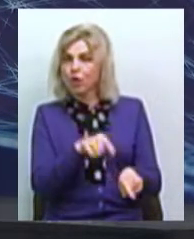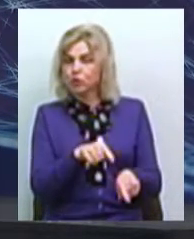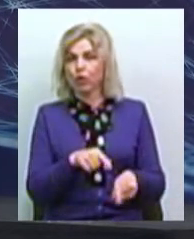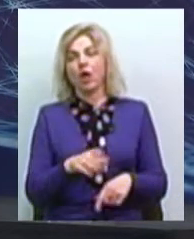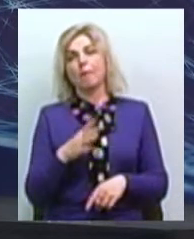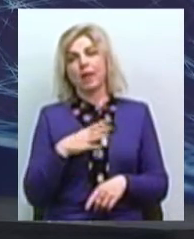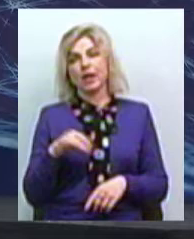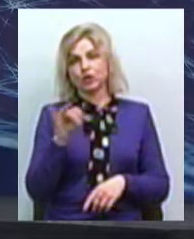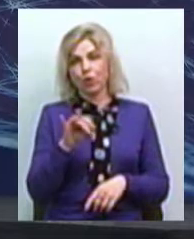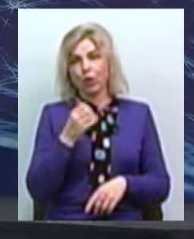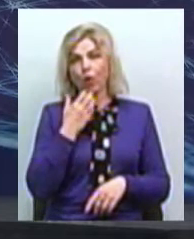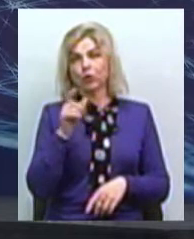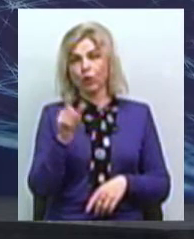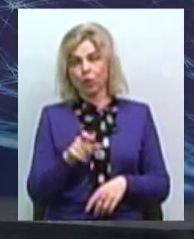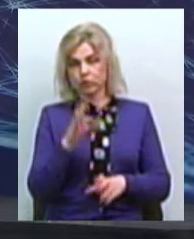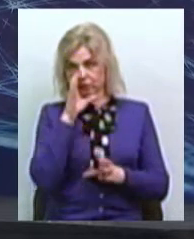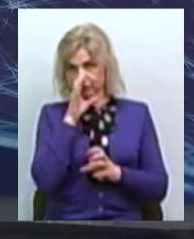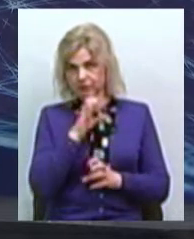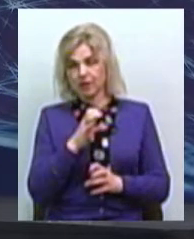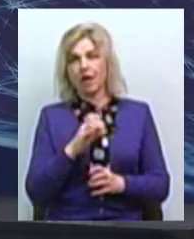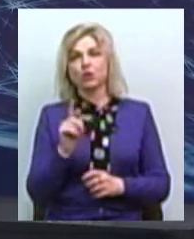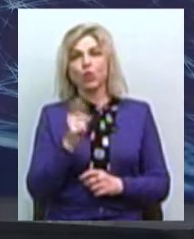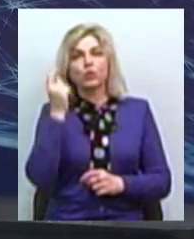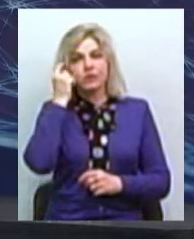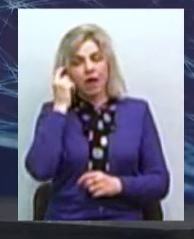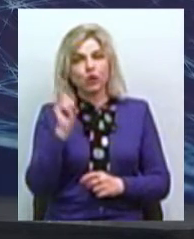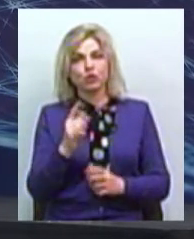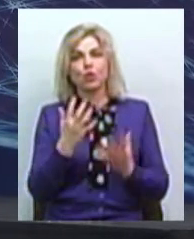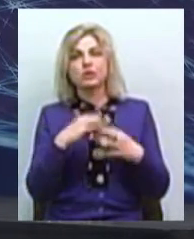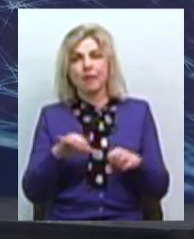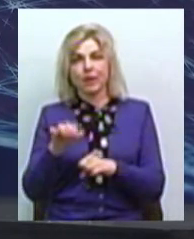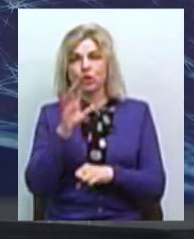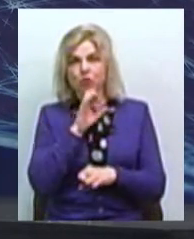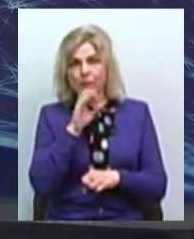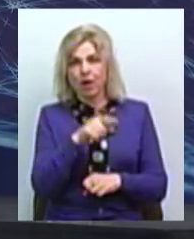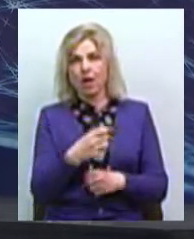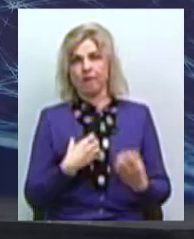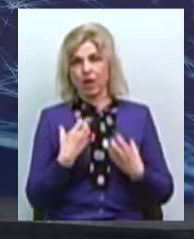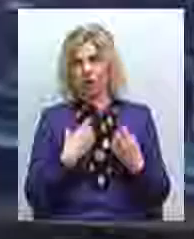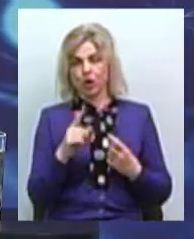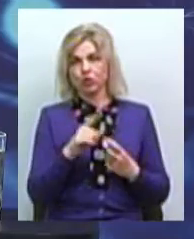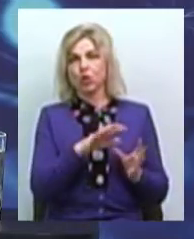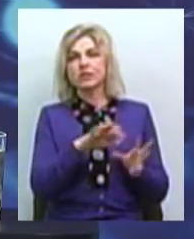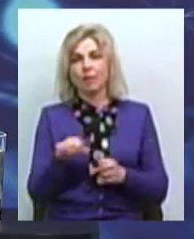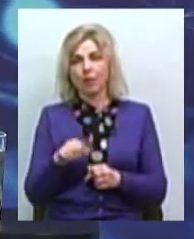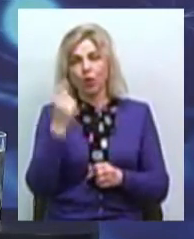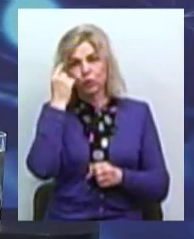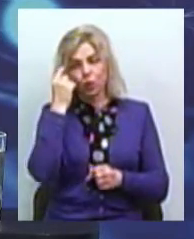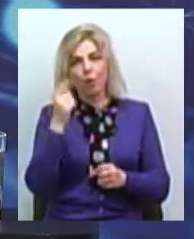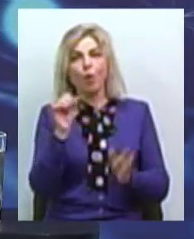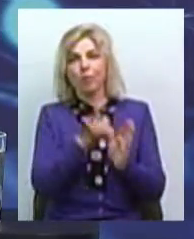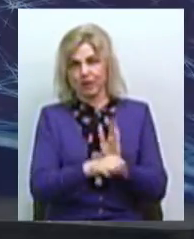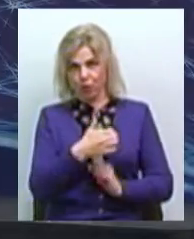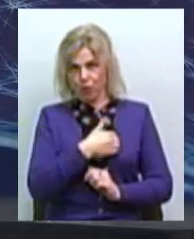Були такі історії, коли людині стало погано, тому що вона дізналася, що ми заберемо собаку. Вона розхвилювалася, що ми її збираємося вбити. Ми її